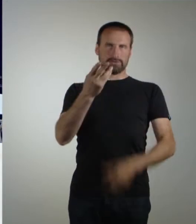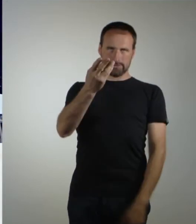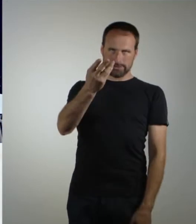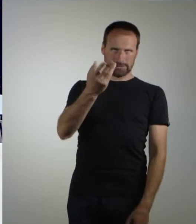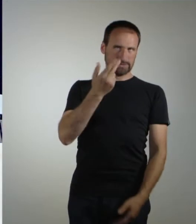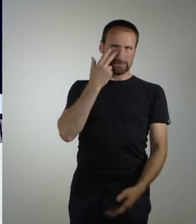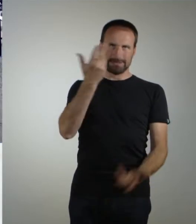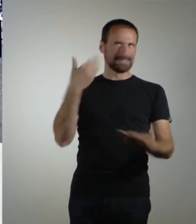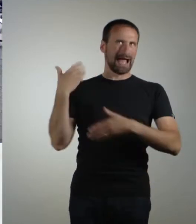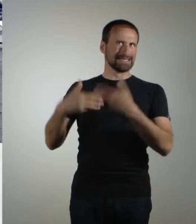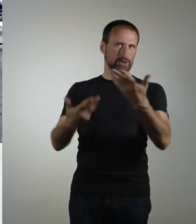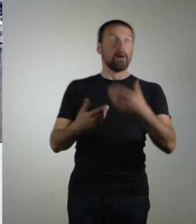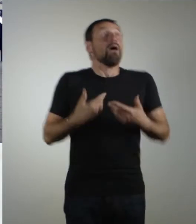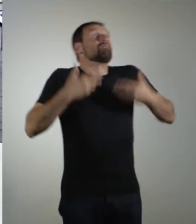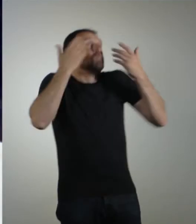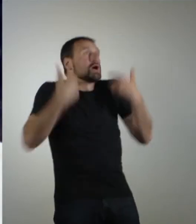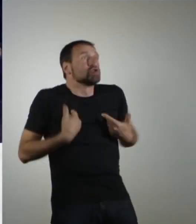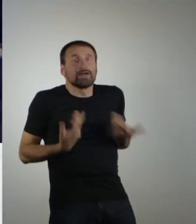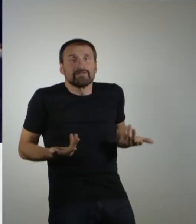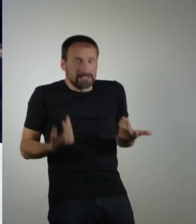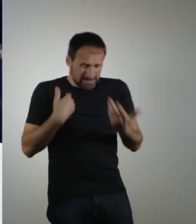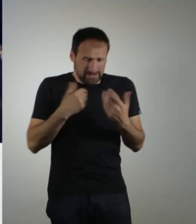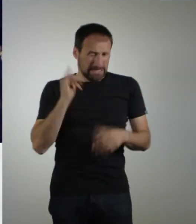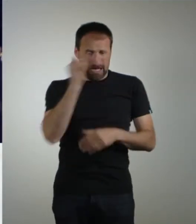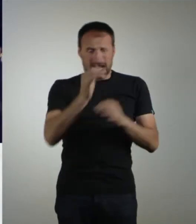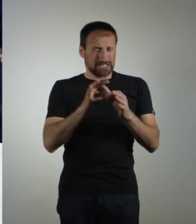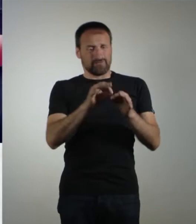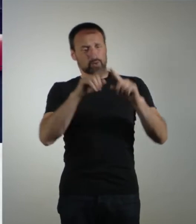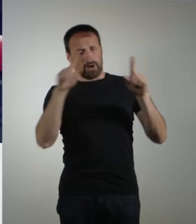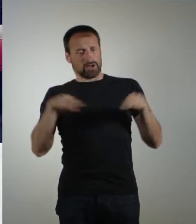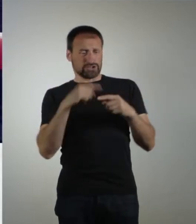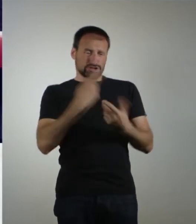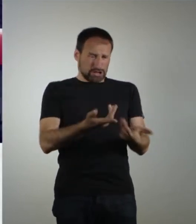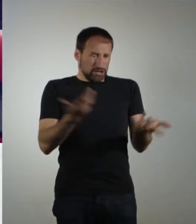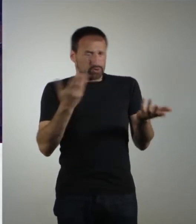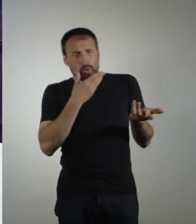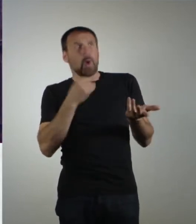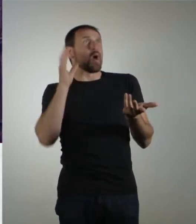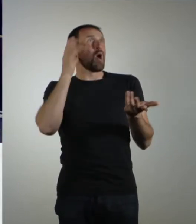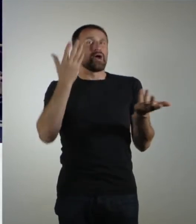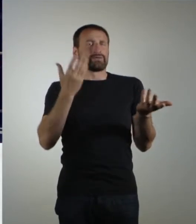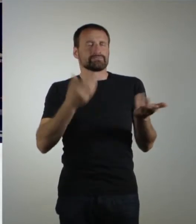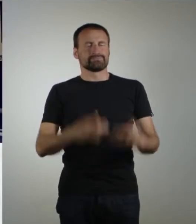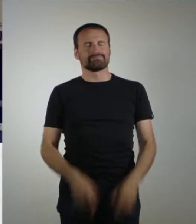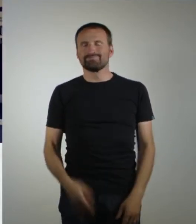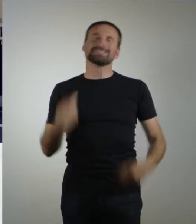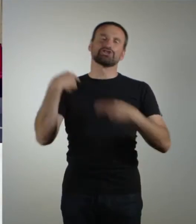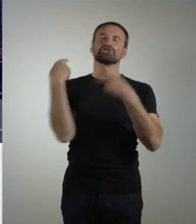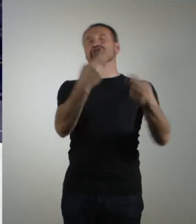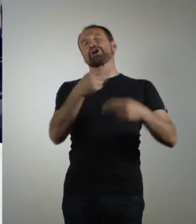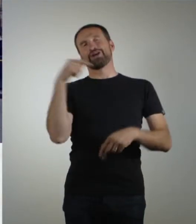woher soll ich wissen, wie die aussehen? Das klang halt im Reiseführer so schön. Zurück in London genießen wir die urige Atmosphäre.